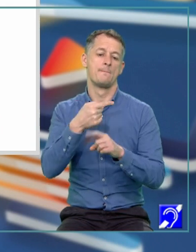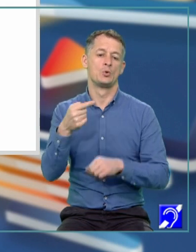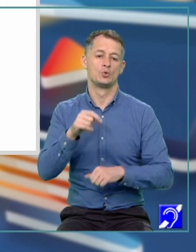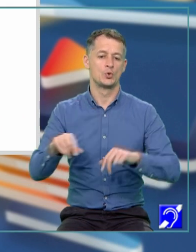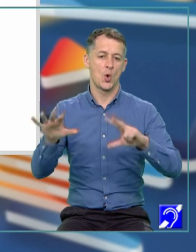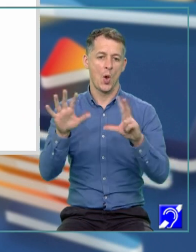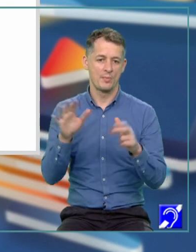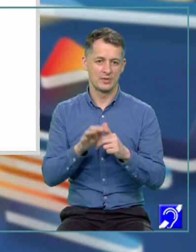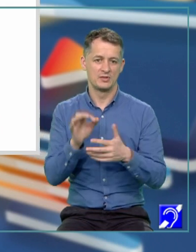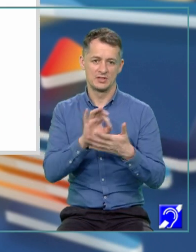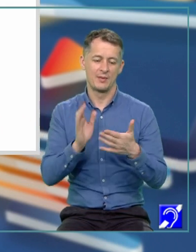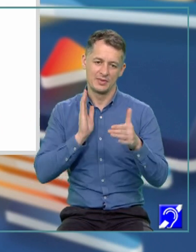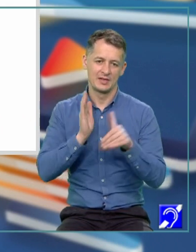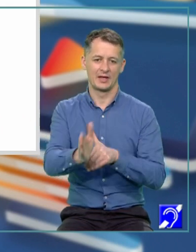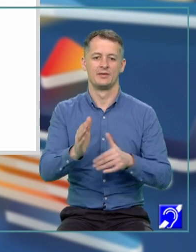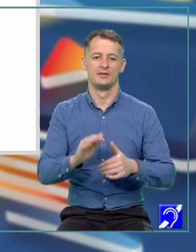8, scriem direct.